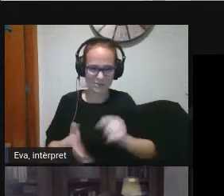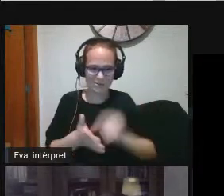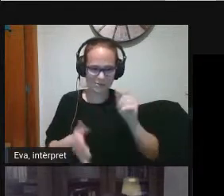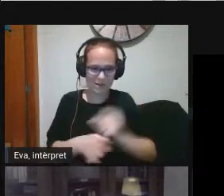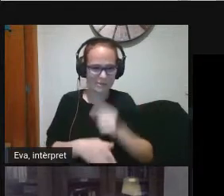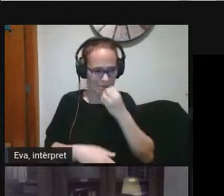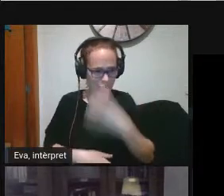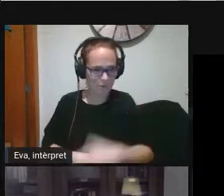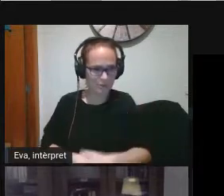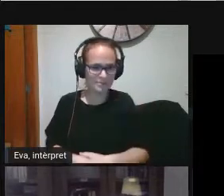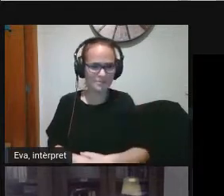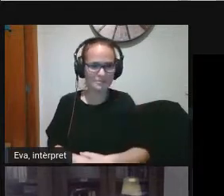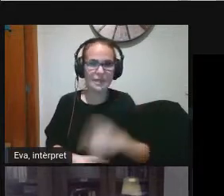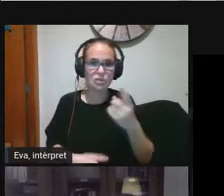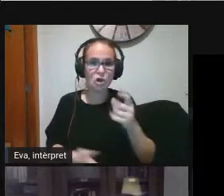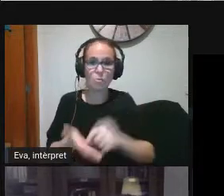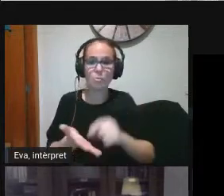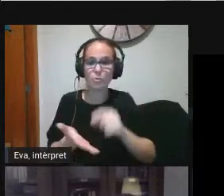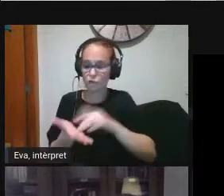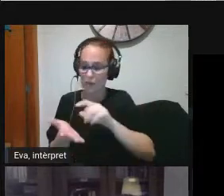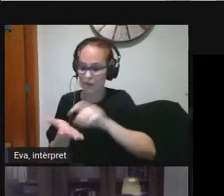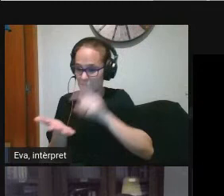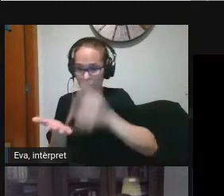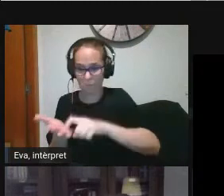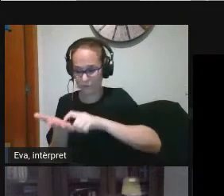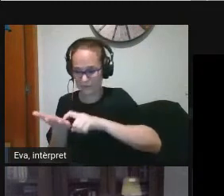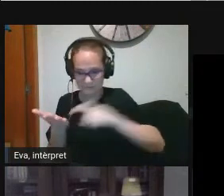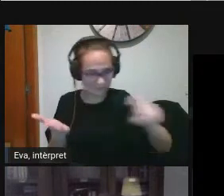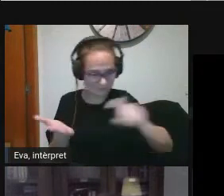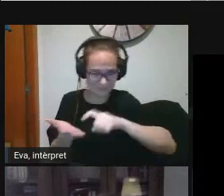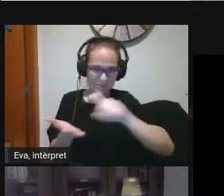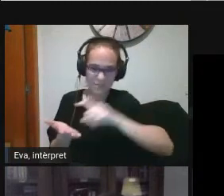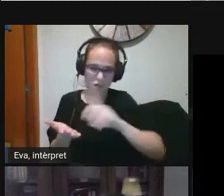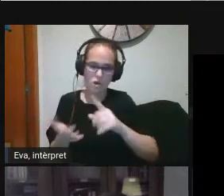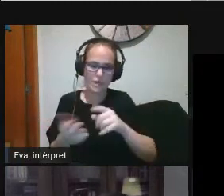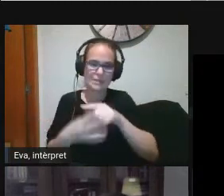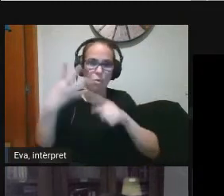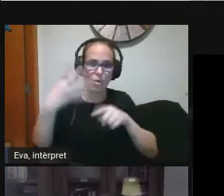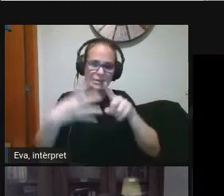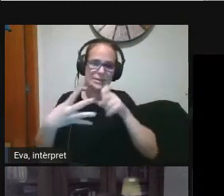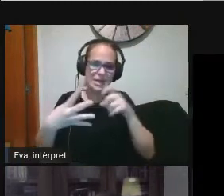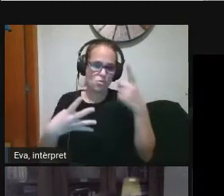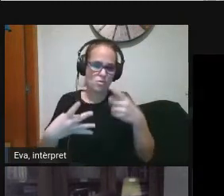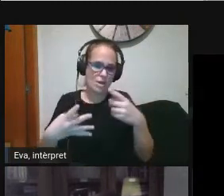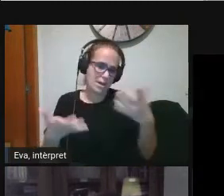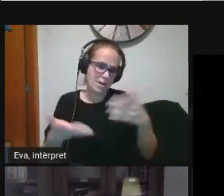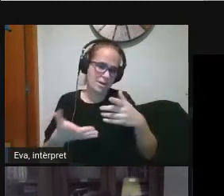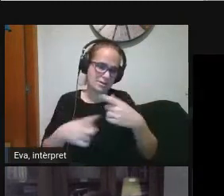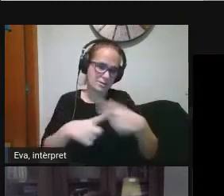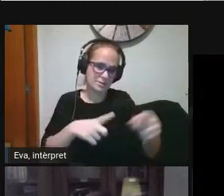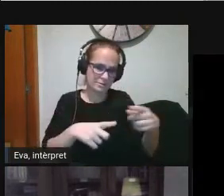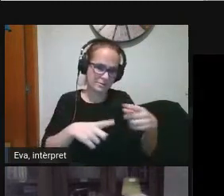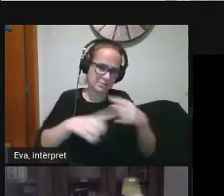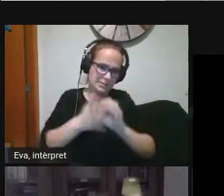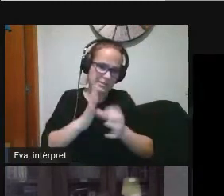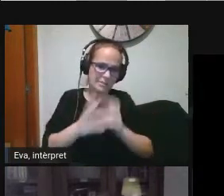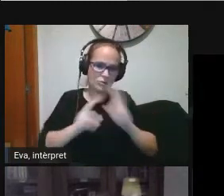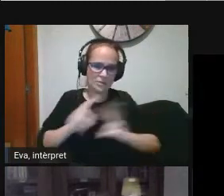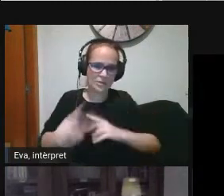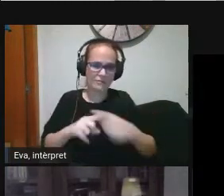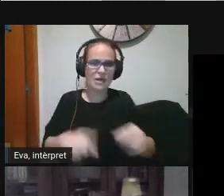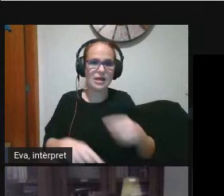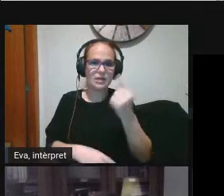aquí sí que no és un punt que he de situar sinó que us demanem que triar una de les 4 opcions ja ho heu contestat 935